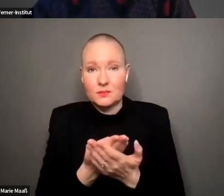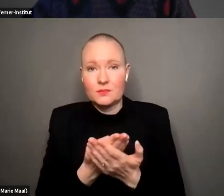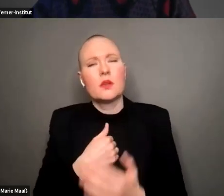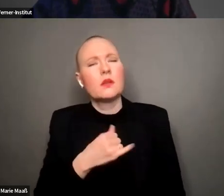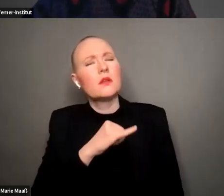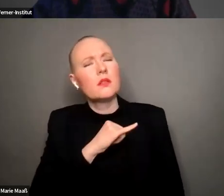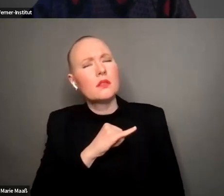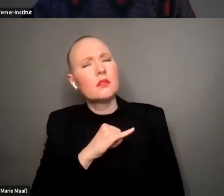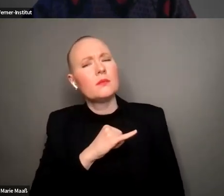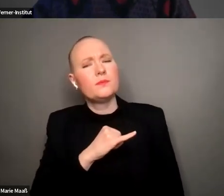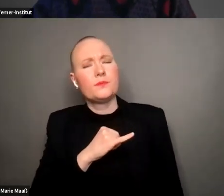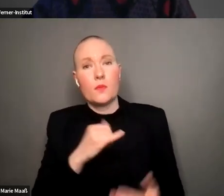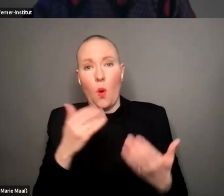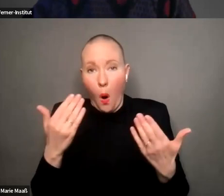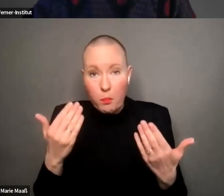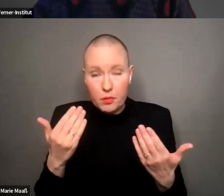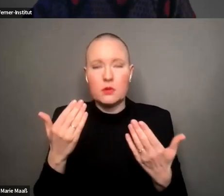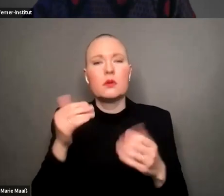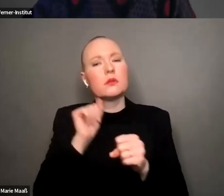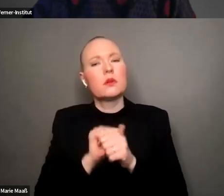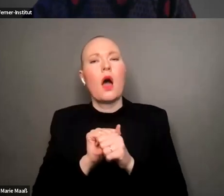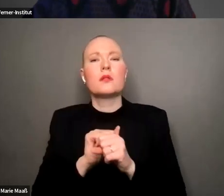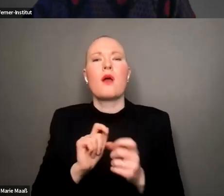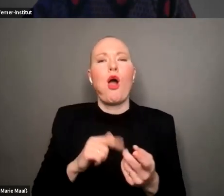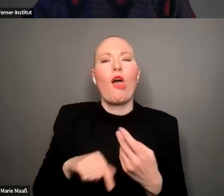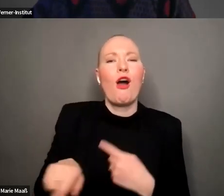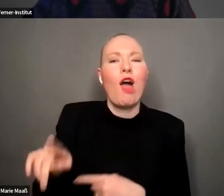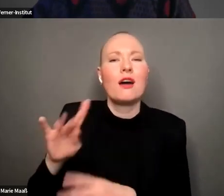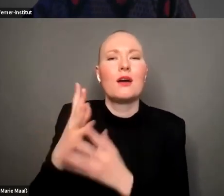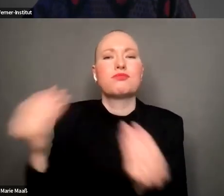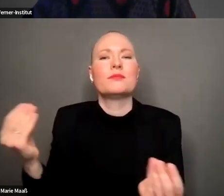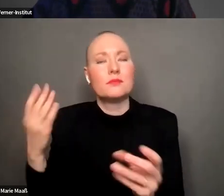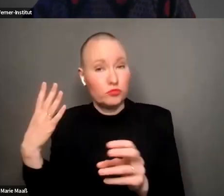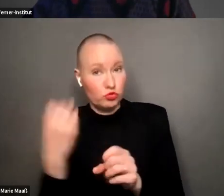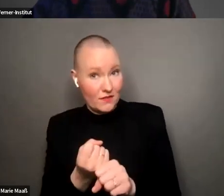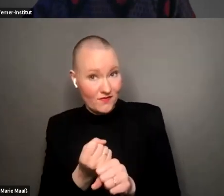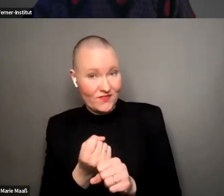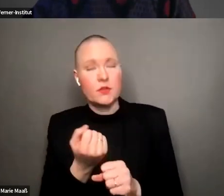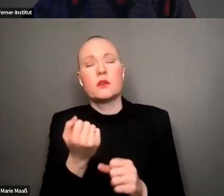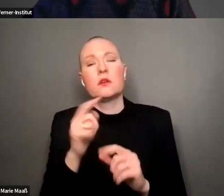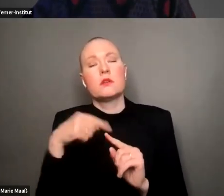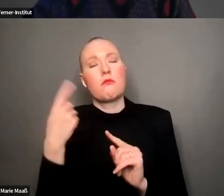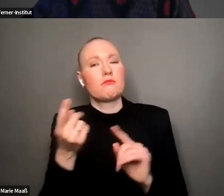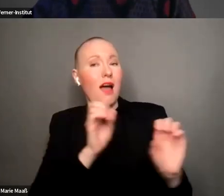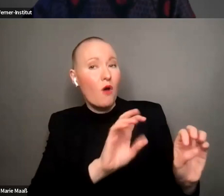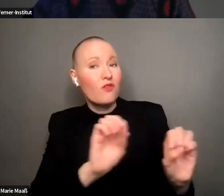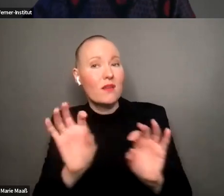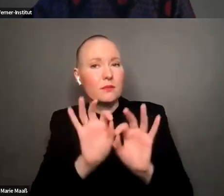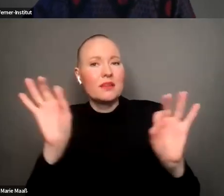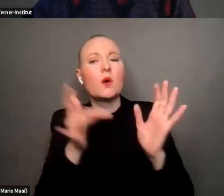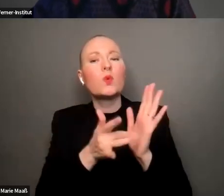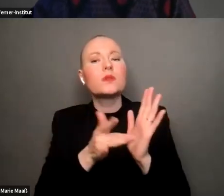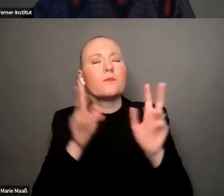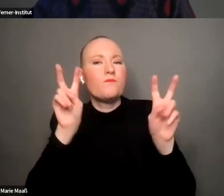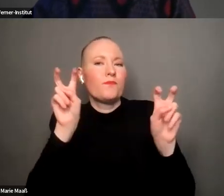ob man die unterlaufen kann und ob man darüber auch aufklären kann also ich habe das gefühl mit normaler feministischer